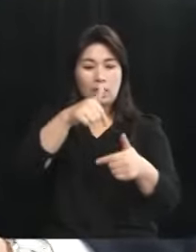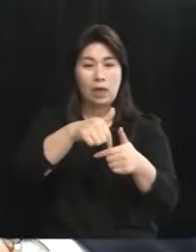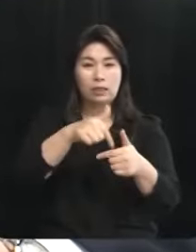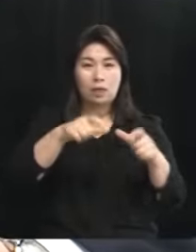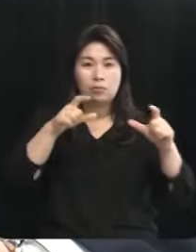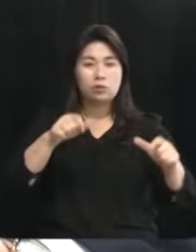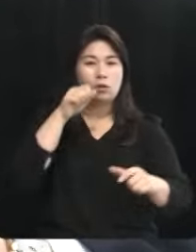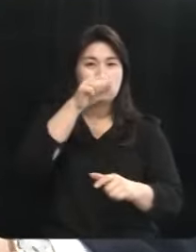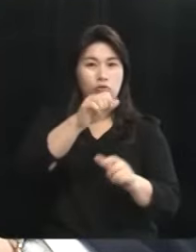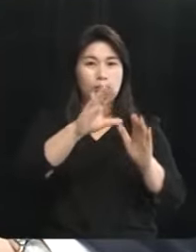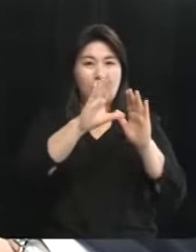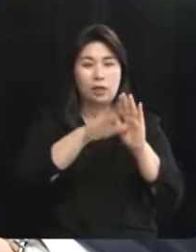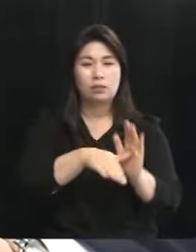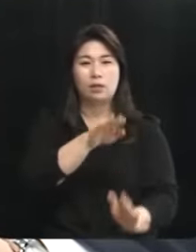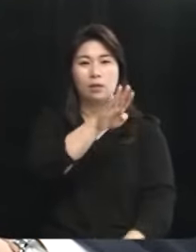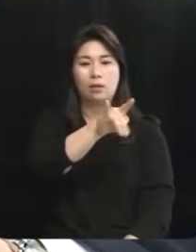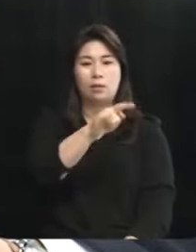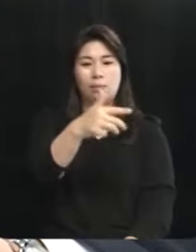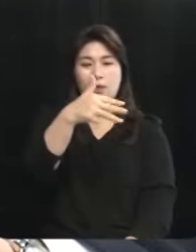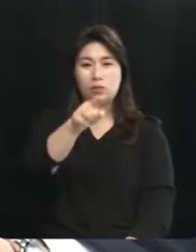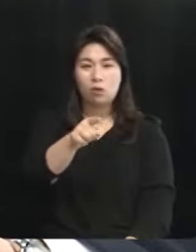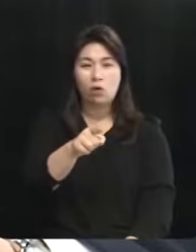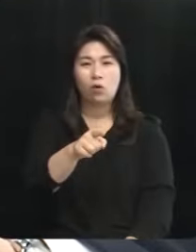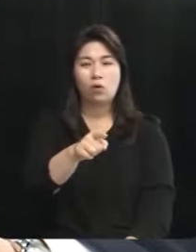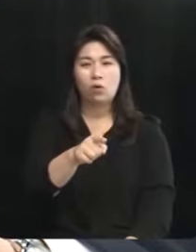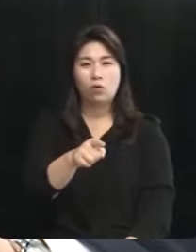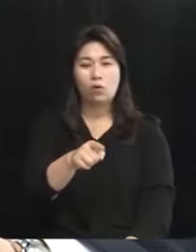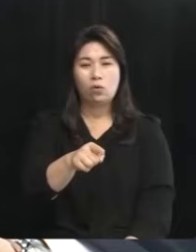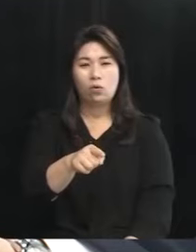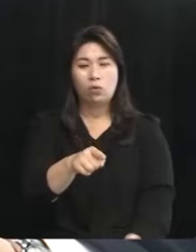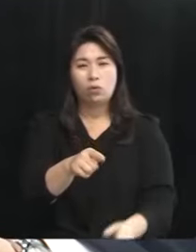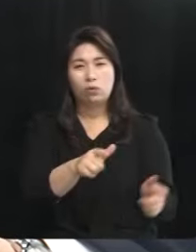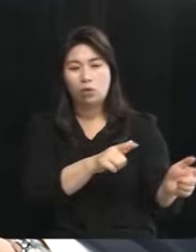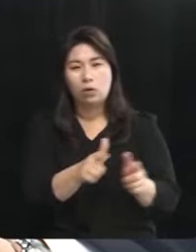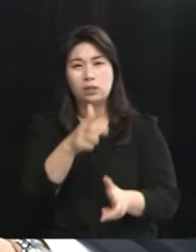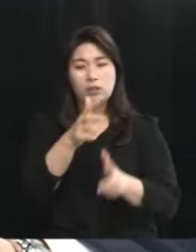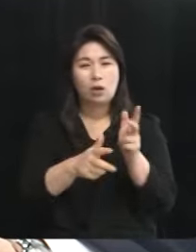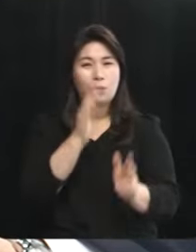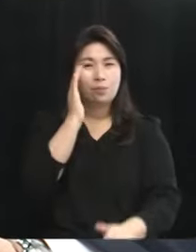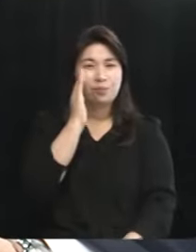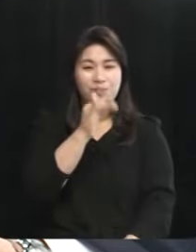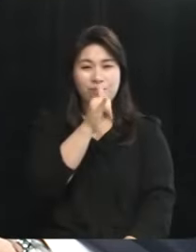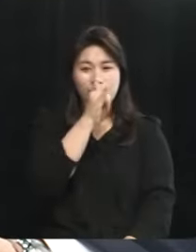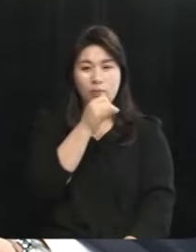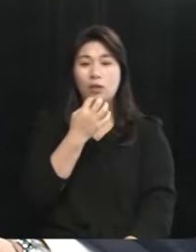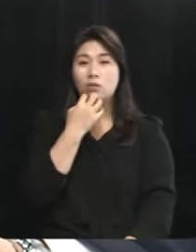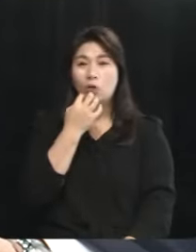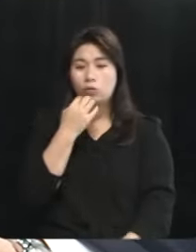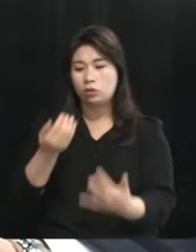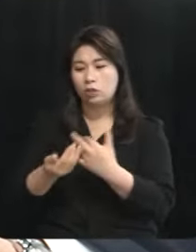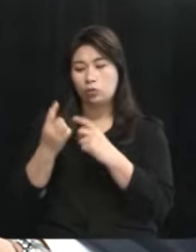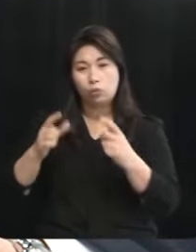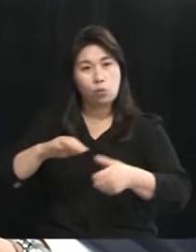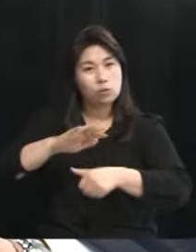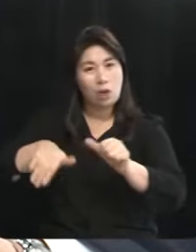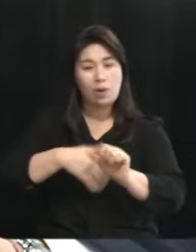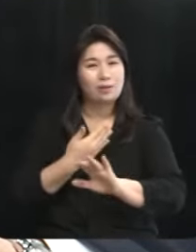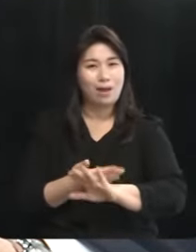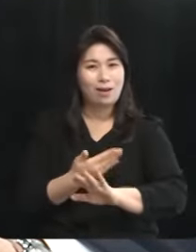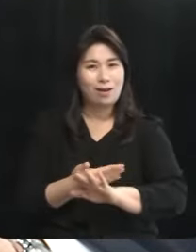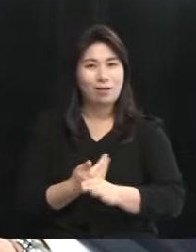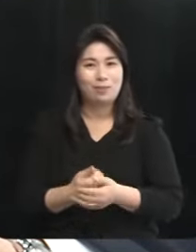벤처 기업 스타트업 육성 방안을 제안하셨습니다 서울과 우리 제주 여건은 다릅니다